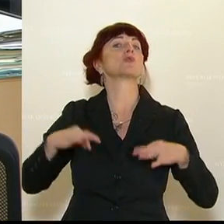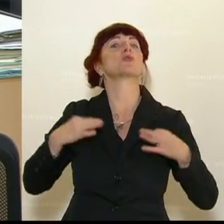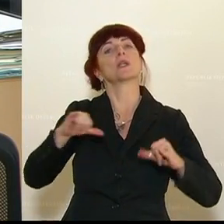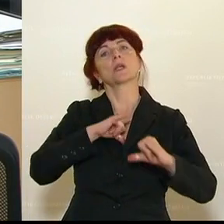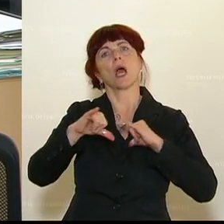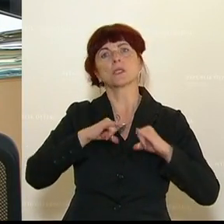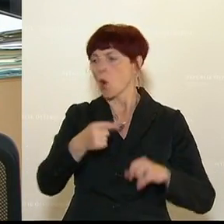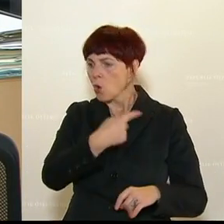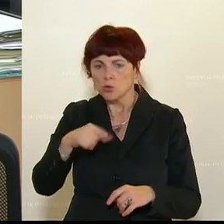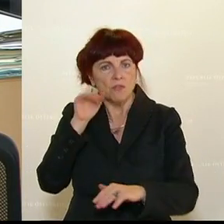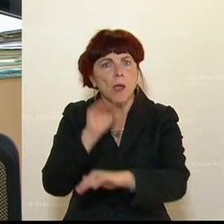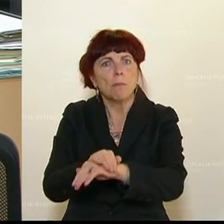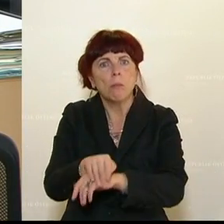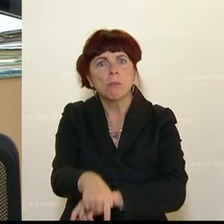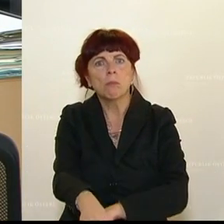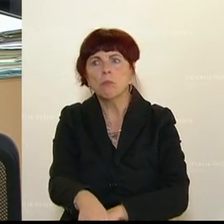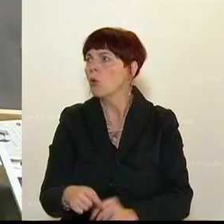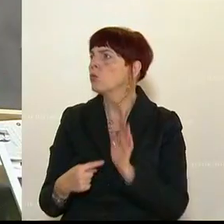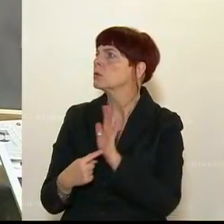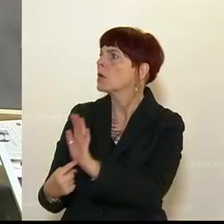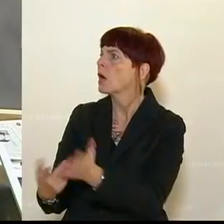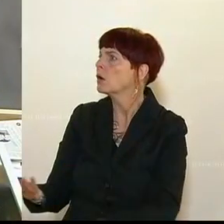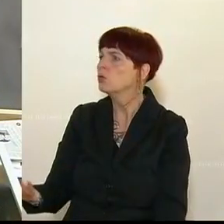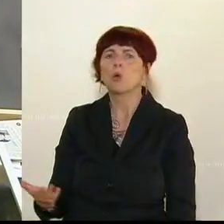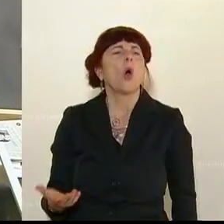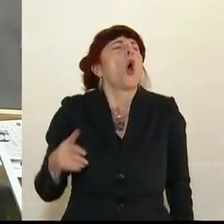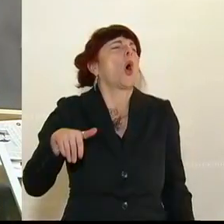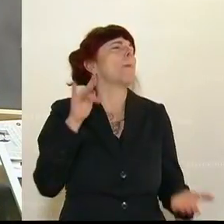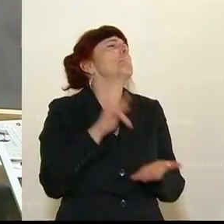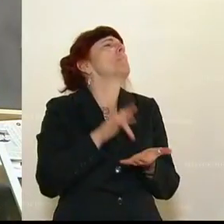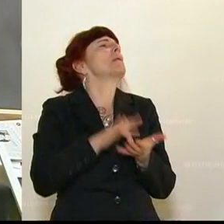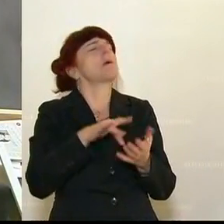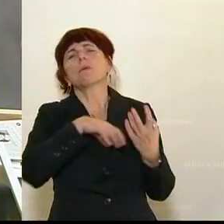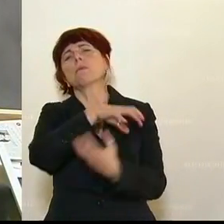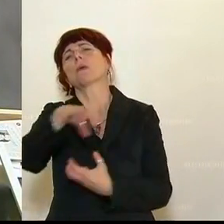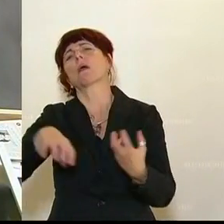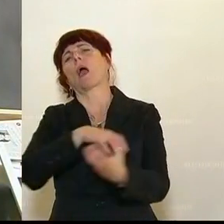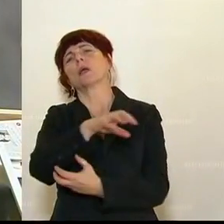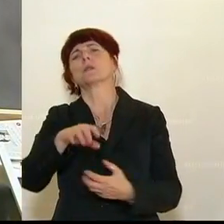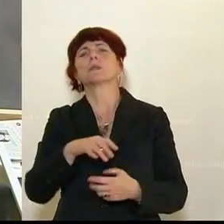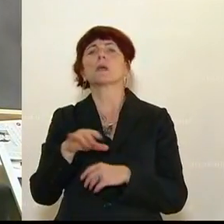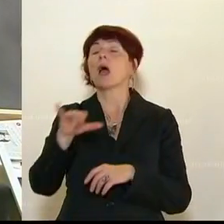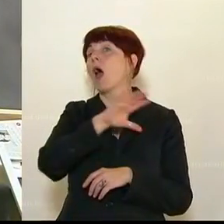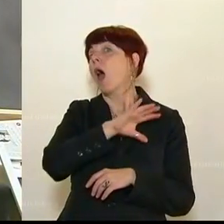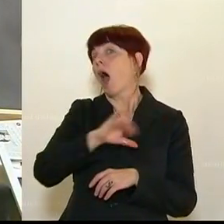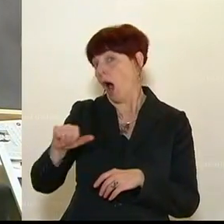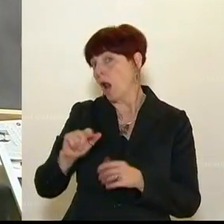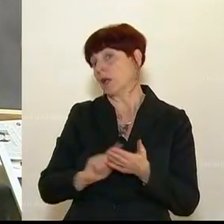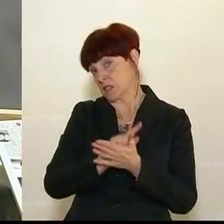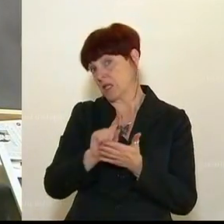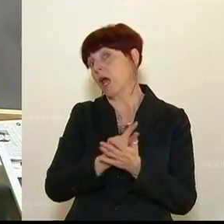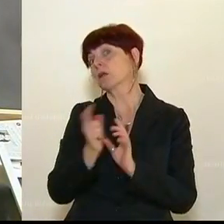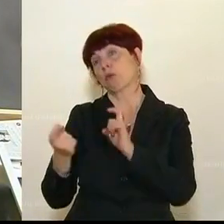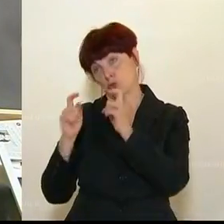draufgekommen sind, dass da Hunderte Millionen fehlen. Da hat es geheißen, ja mitten in der Krise, da haben wir ja alle Zeit, mit dem Herrn Blümel ein Philosophikum abzuhalten.